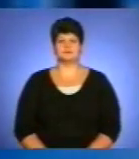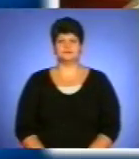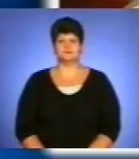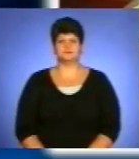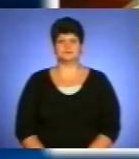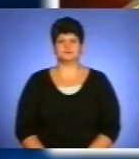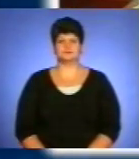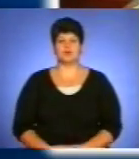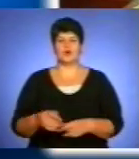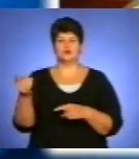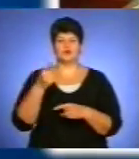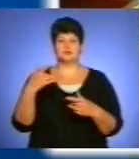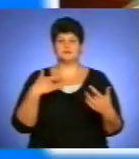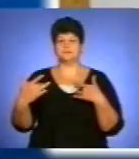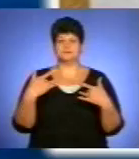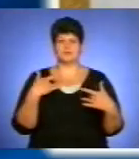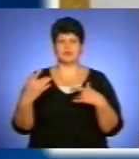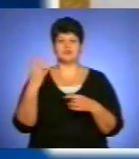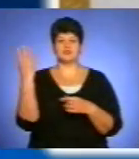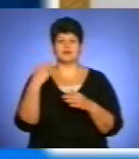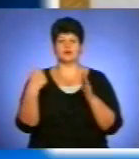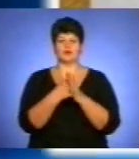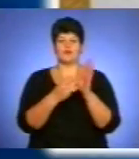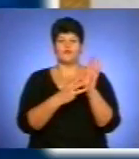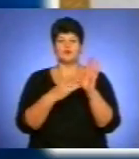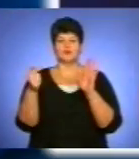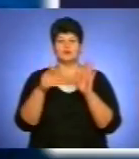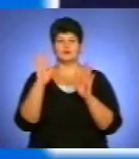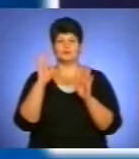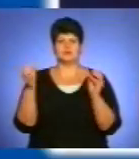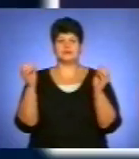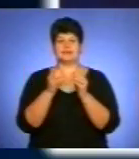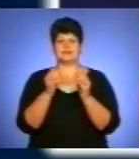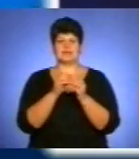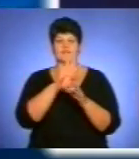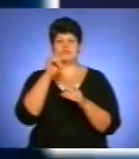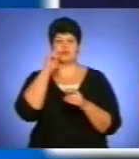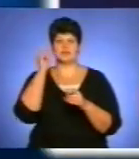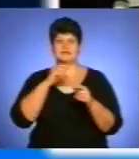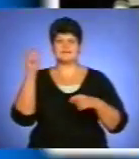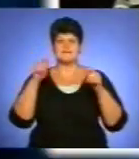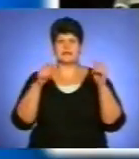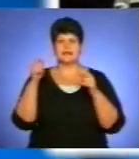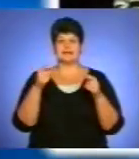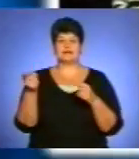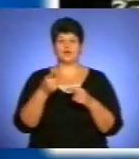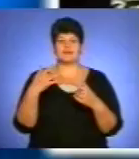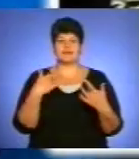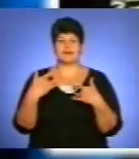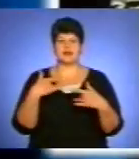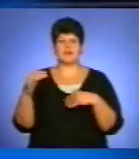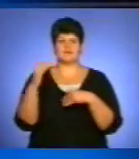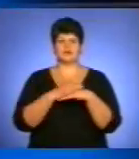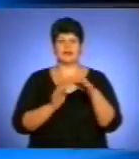У Тернопільському драмтеатрі з 4 по 8 грудня пройде 10-й всеукраїнський фестиваль «Тернопільські театральні вечори.